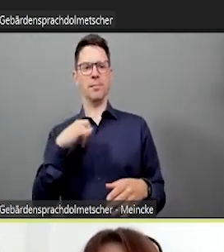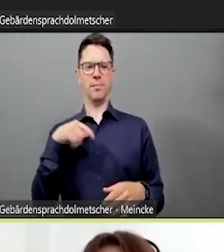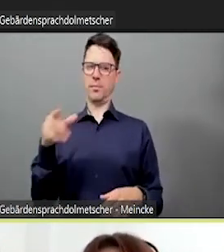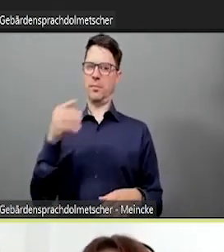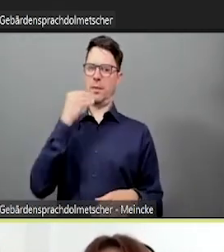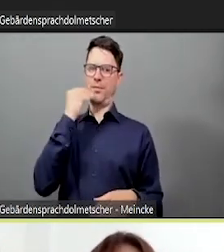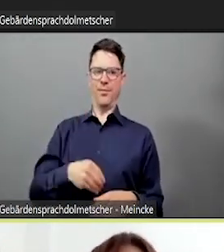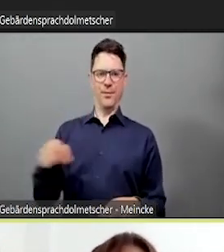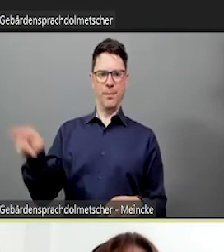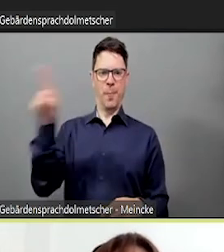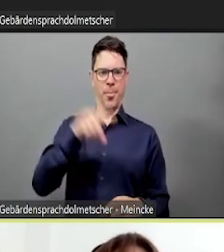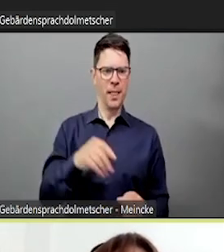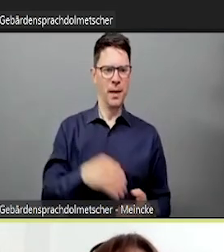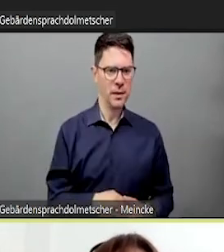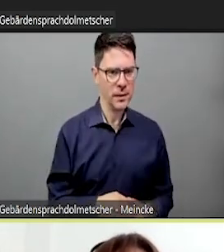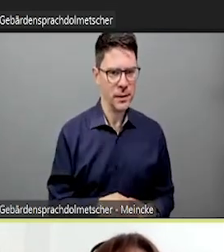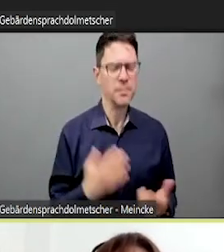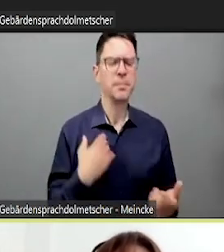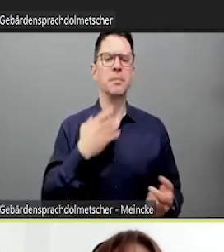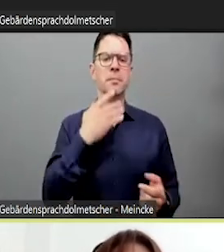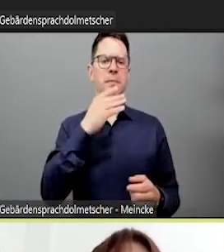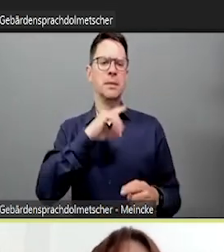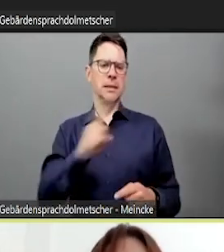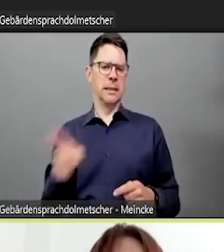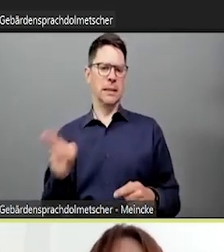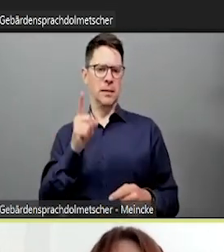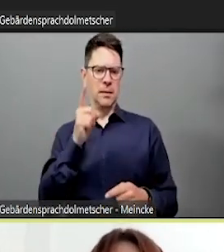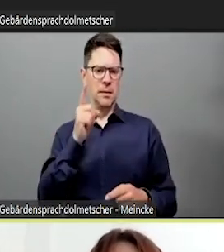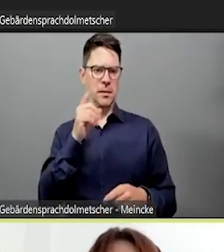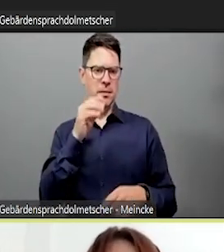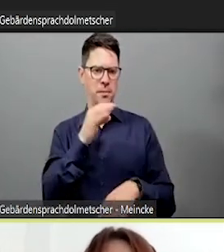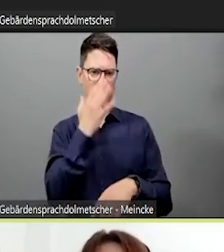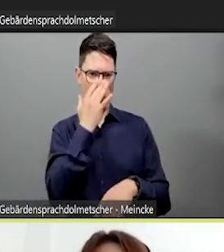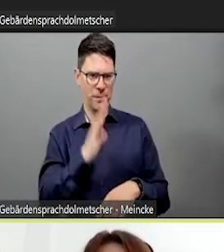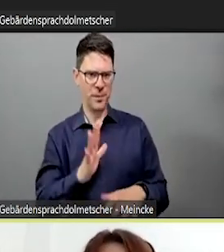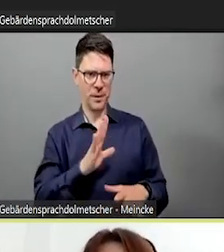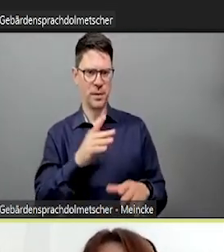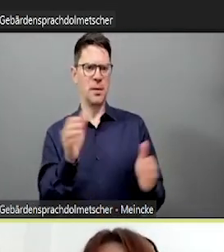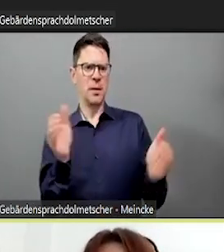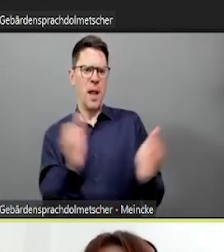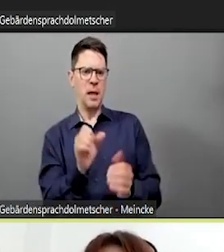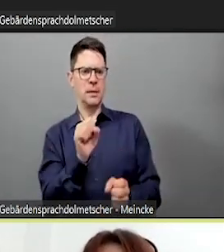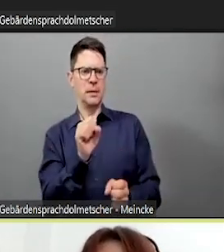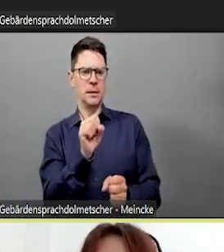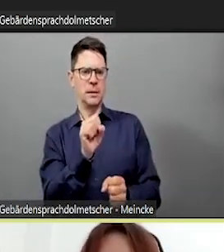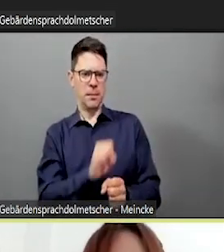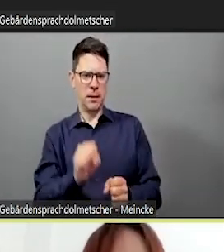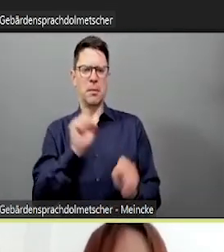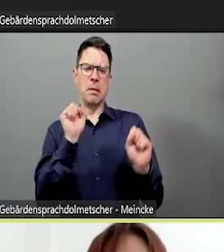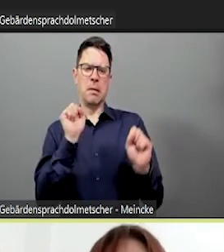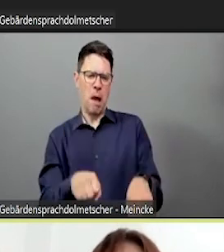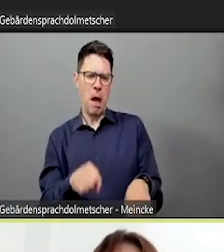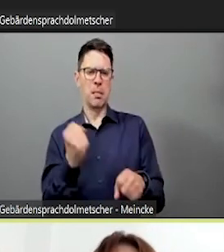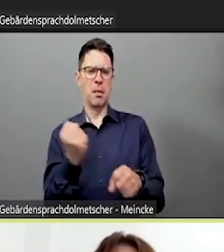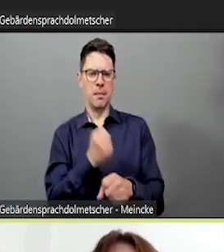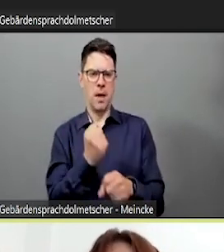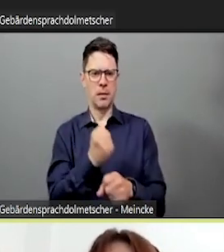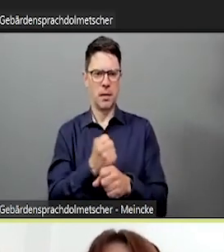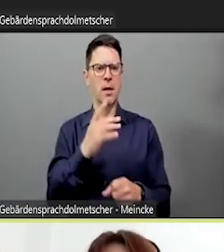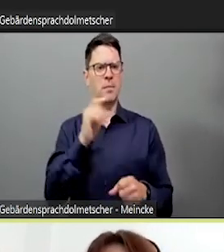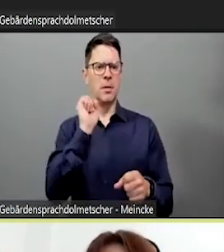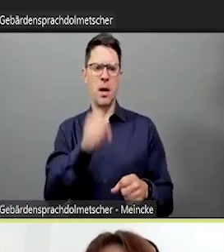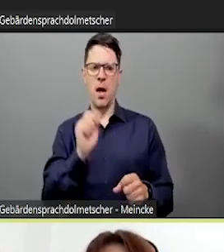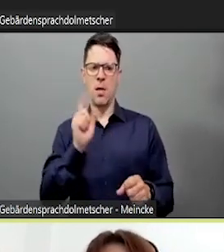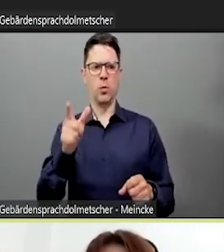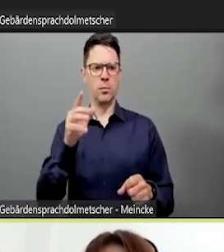Ich würde es jetzt nur nicht über Bild teilen, gemeinsam besprechen, weil das zu lange dauert. Aber wie gesagt, wenn sie Lust haben, dann machen sie es einfach und dann können